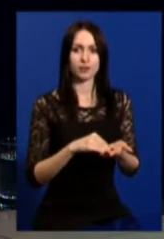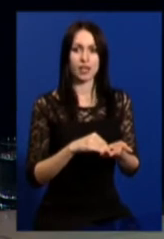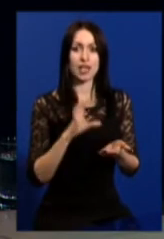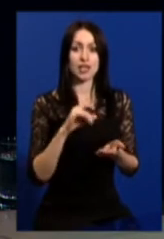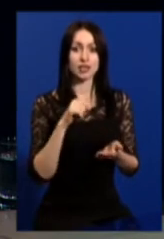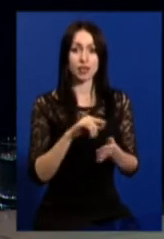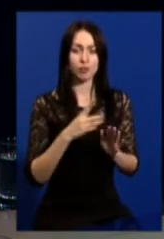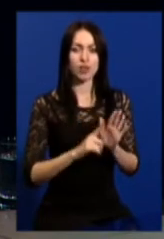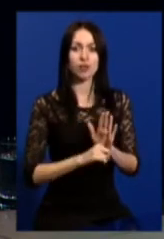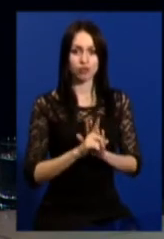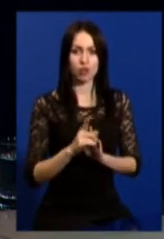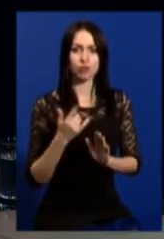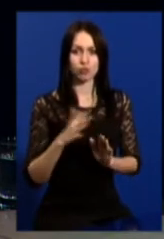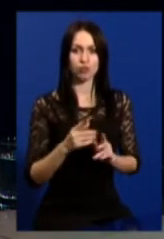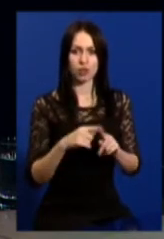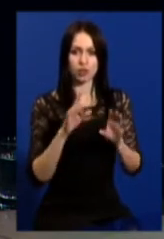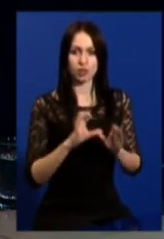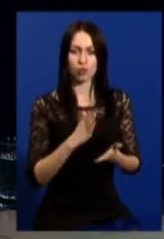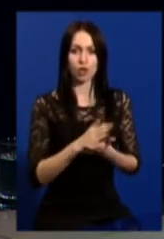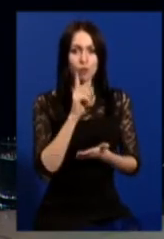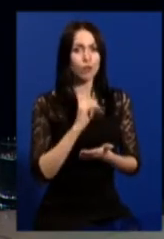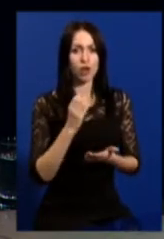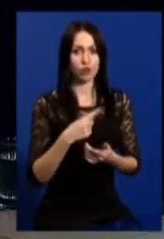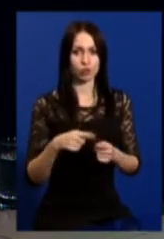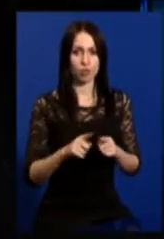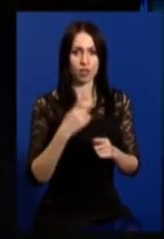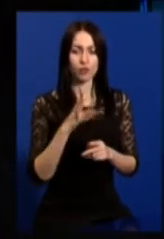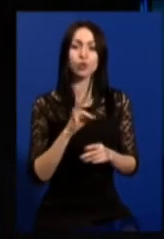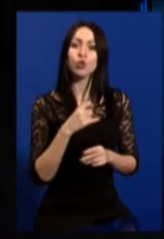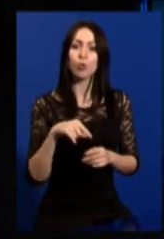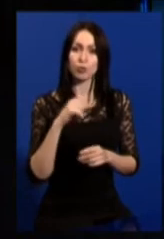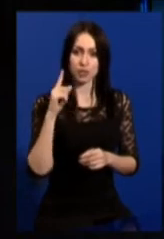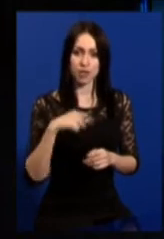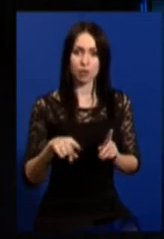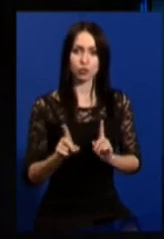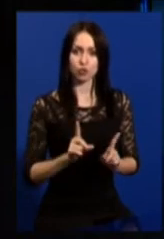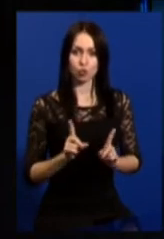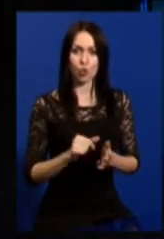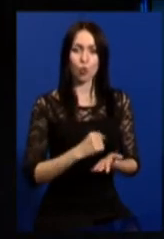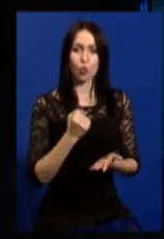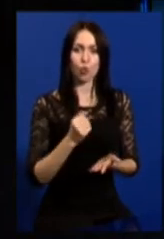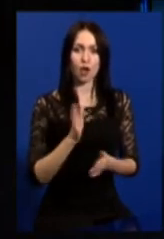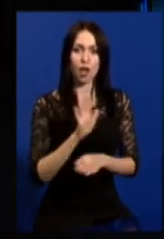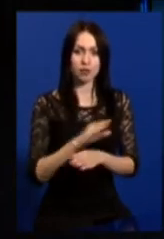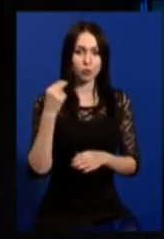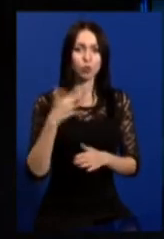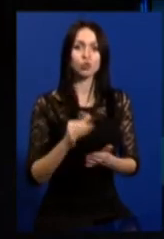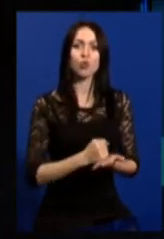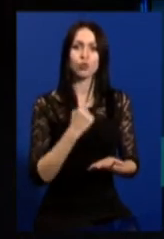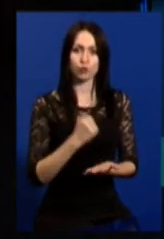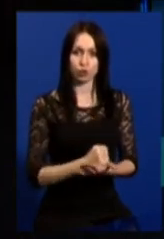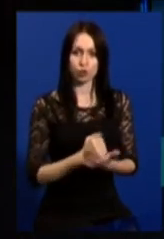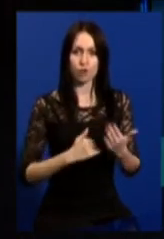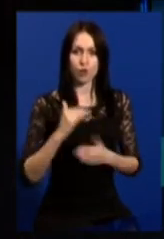часу набуває чинності. Поки ми цього не бачимо. Але ми знаємо, що указ президента затверджений